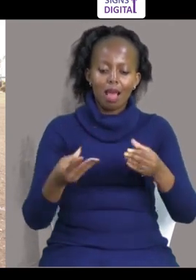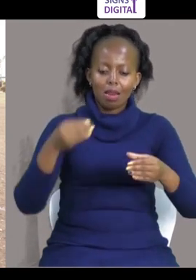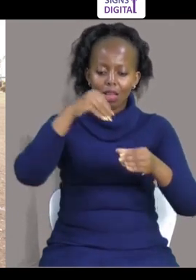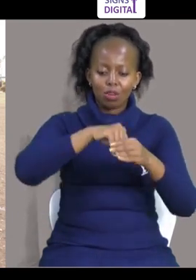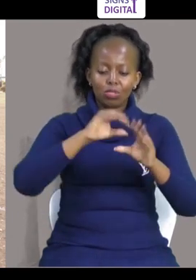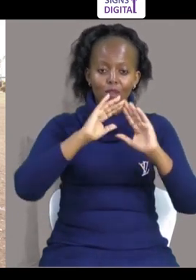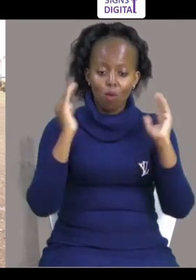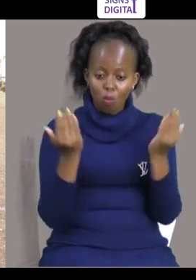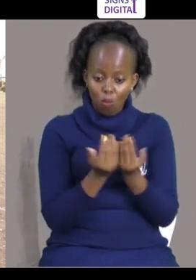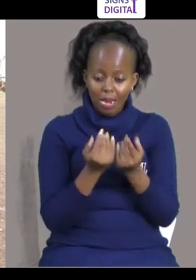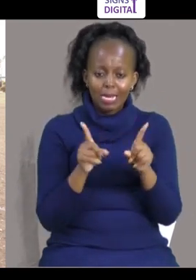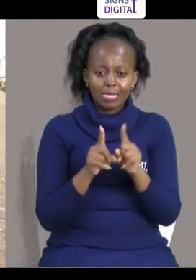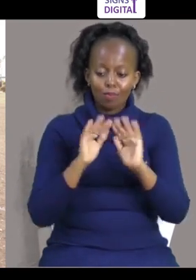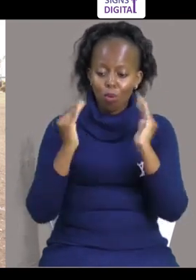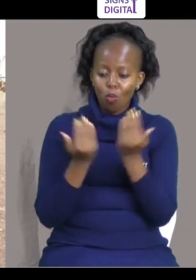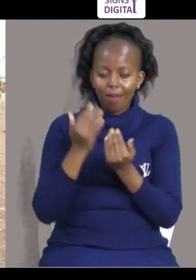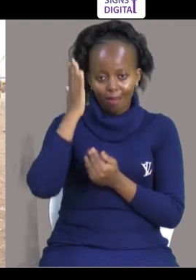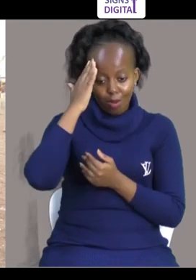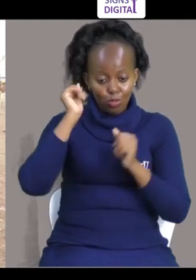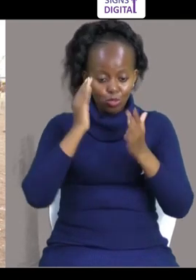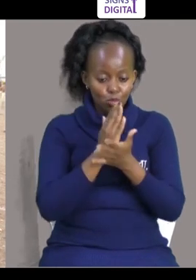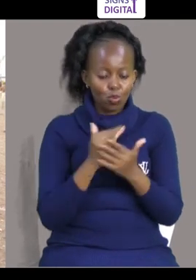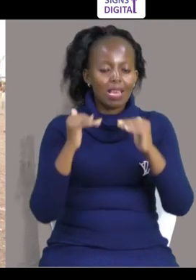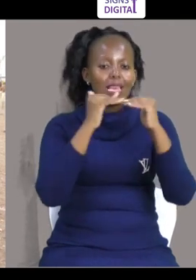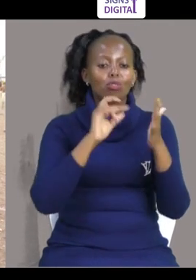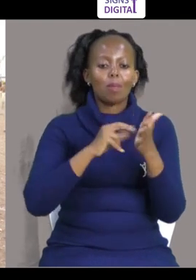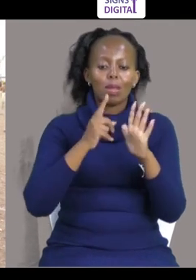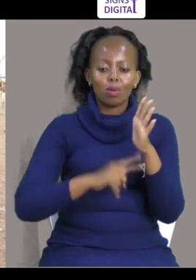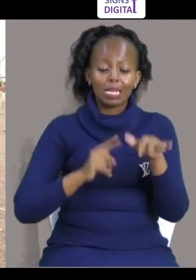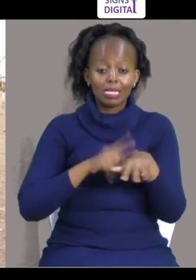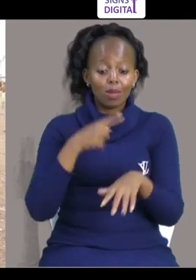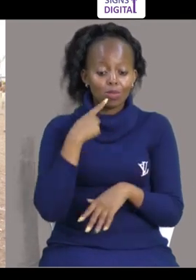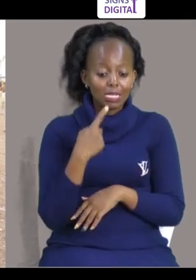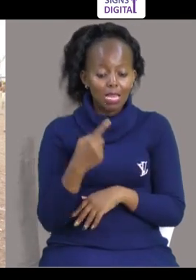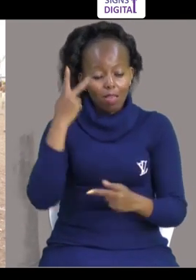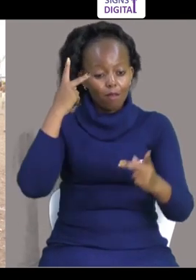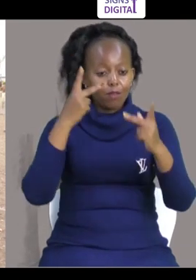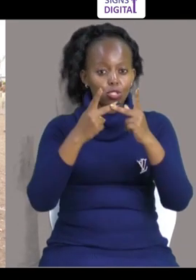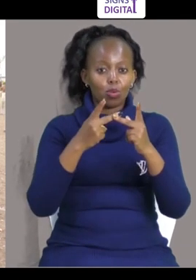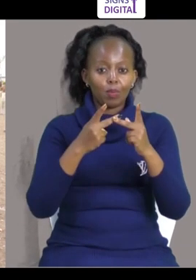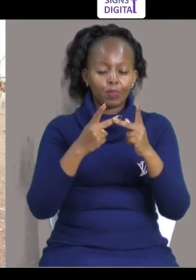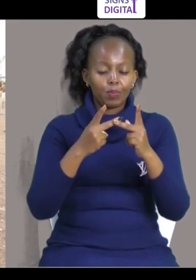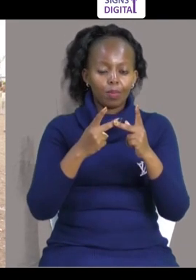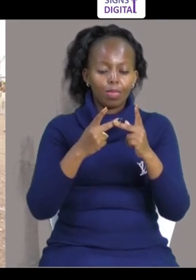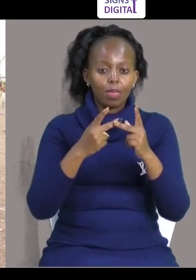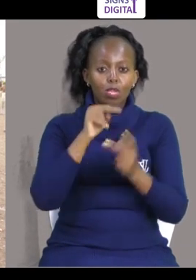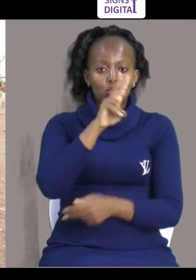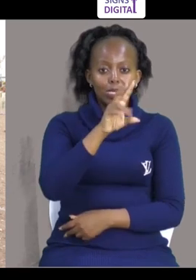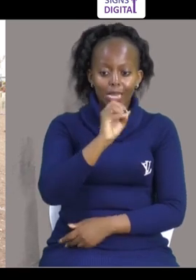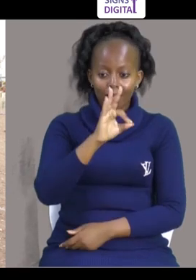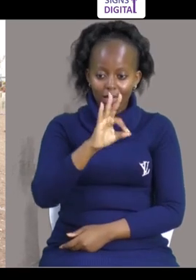moja, dunia ni inclusive Na dunia inajua hikuite ni nini Diyo tukisema vision